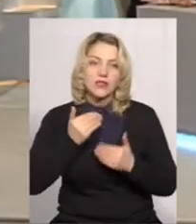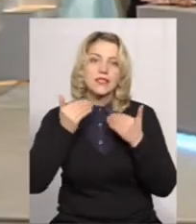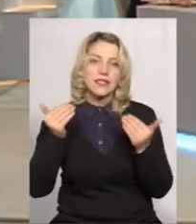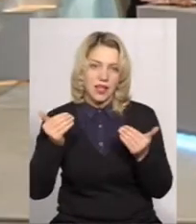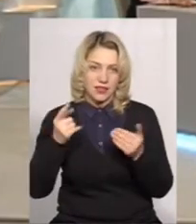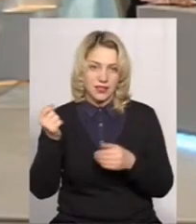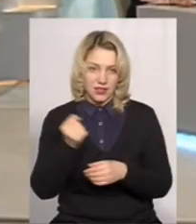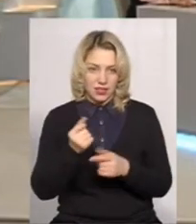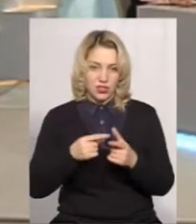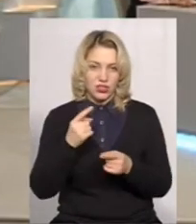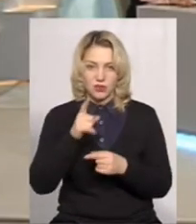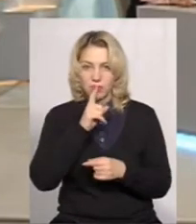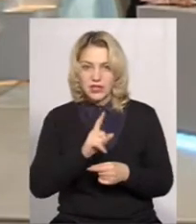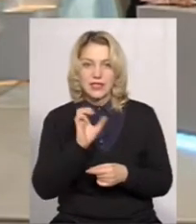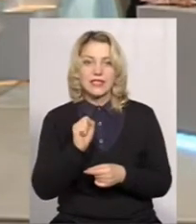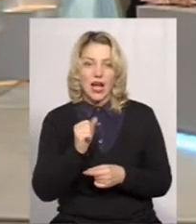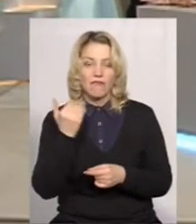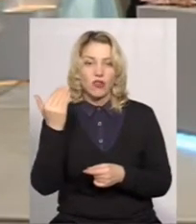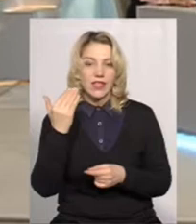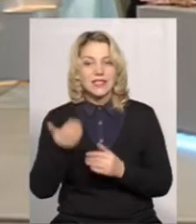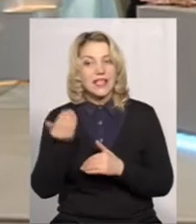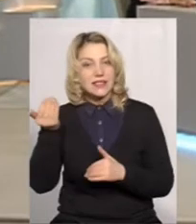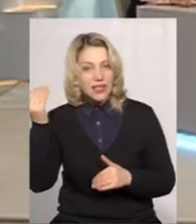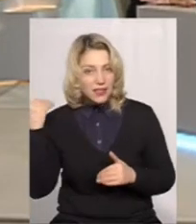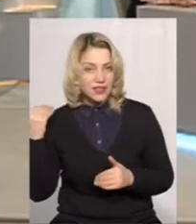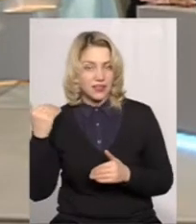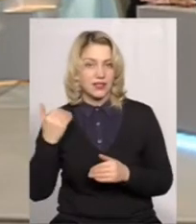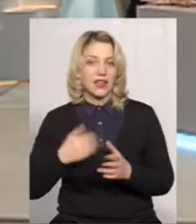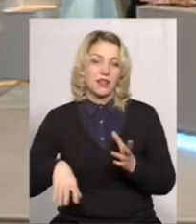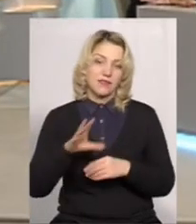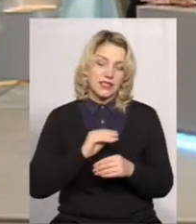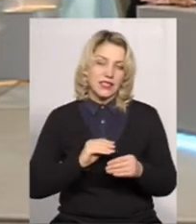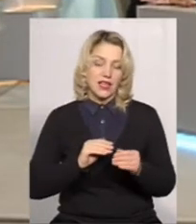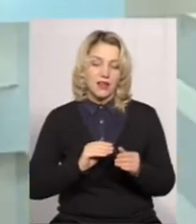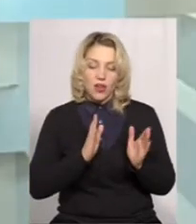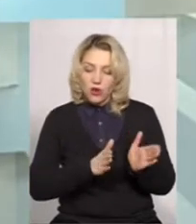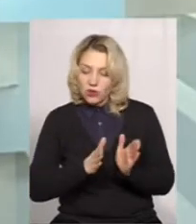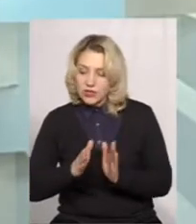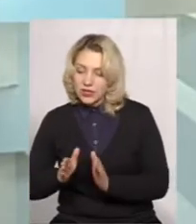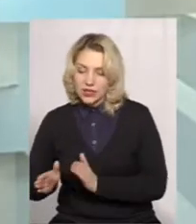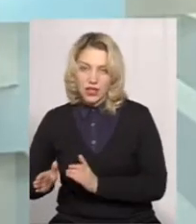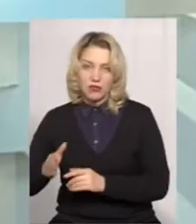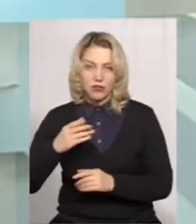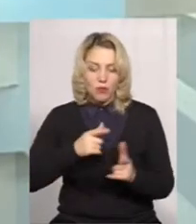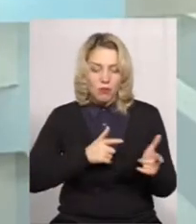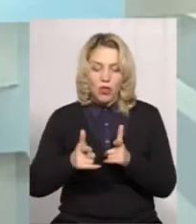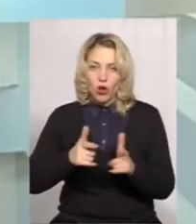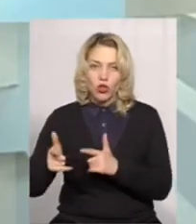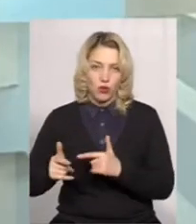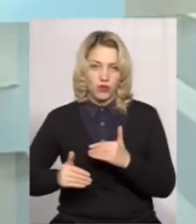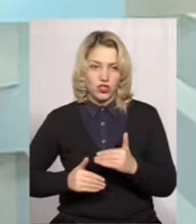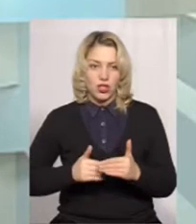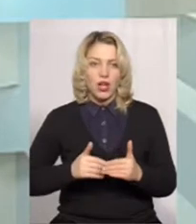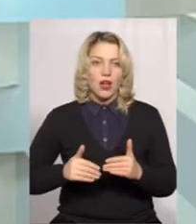тиждень чи місяць, а вони заздалегідь все розкладають у себе підготовчий процес, вони,